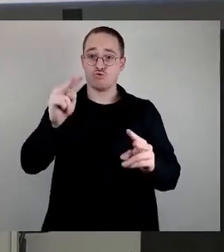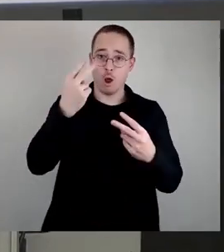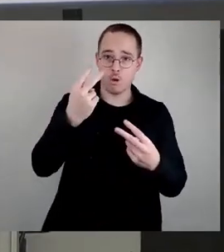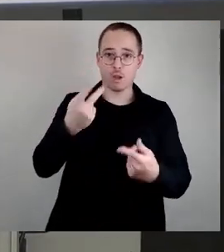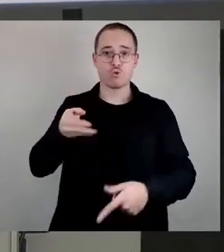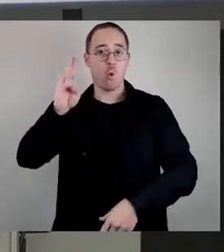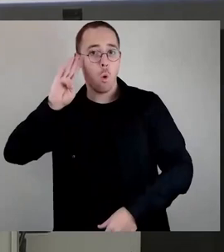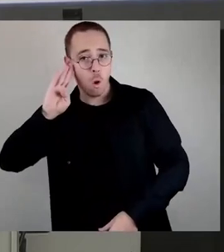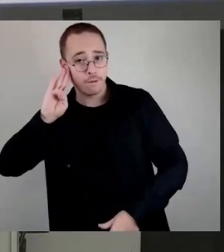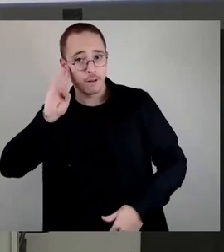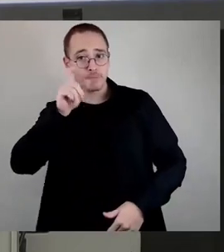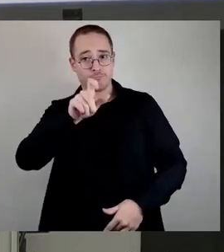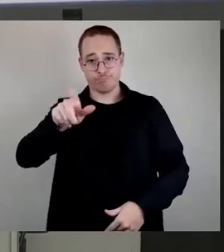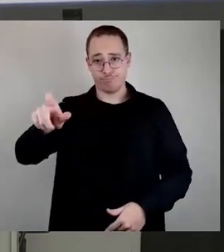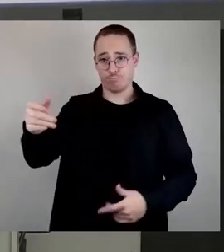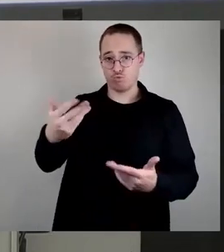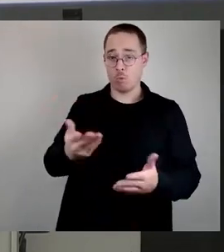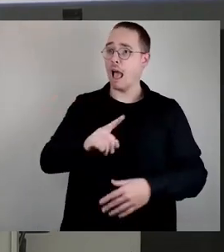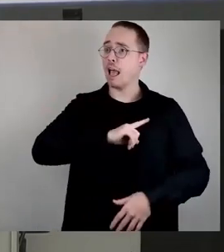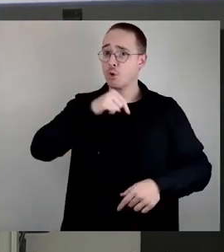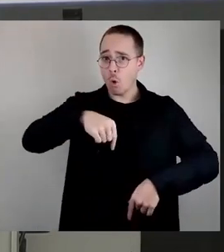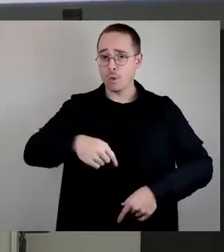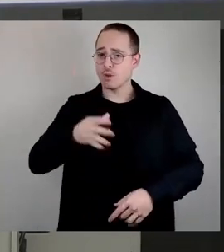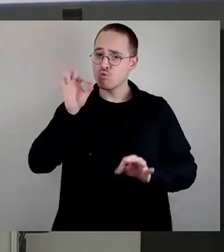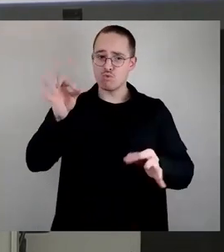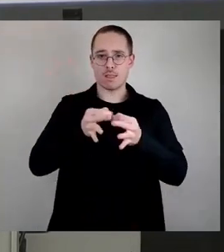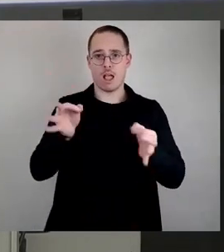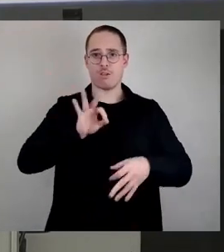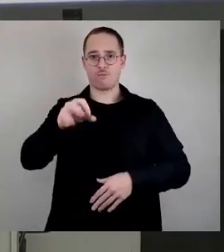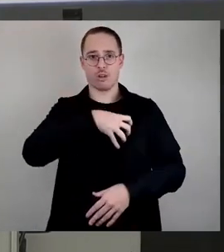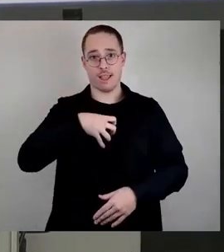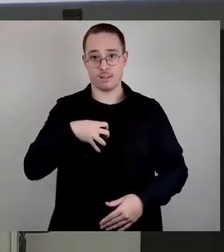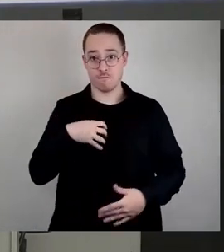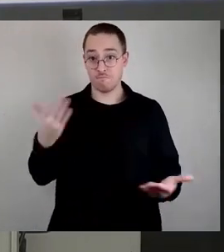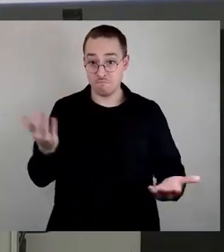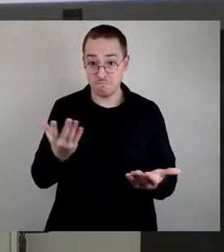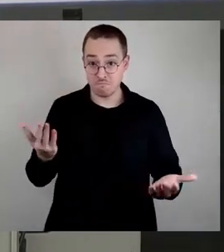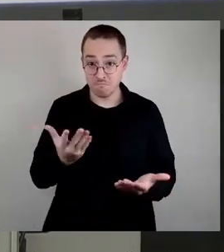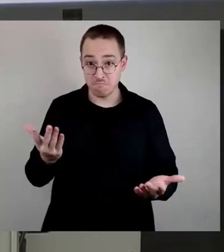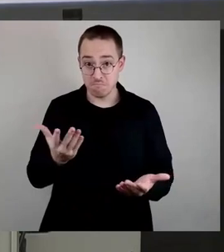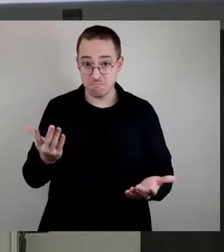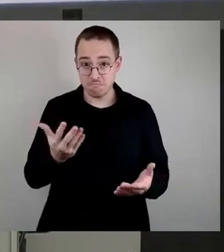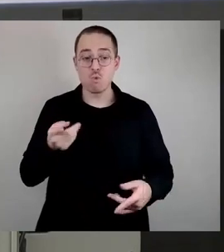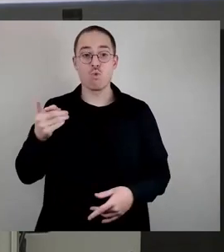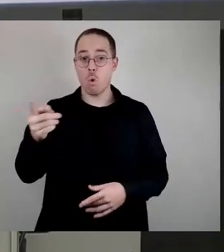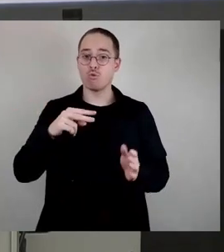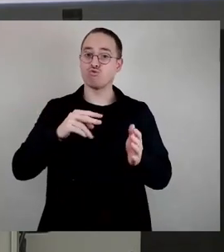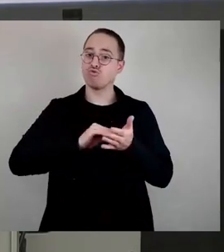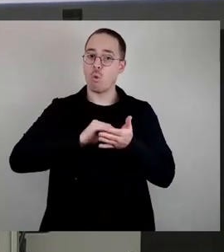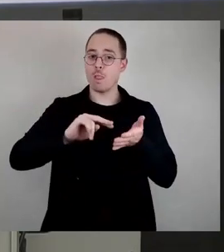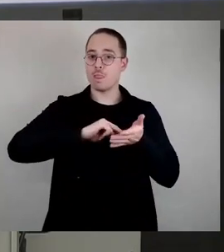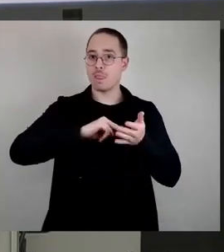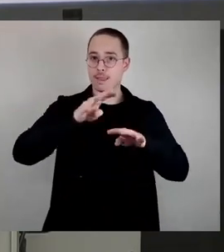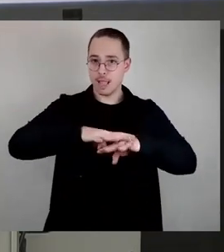Eigentlich können wir sagen, heute ist ein richtig guter Tag für Dresden. Wir beschließen ganz sicher einen Schulnetzplan hier in